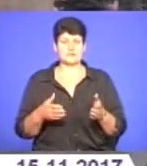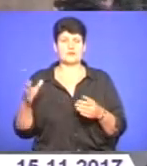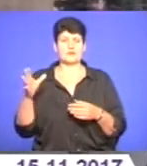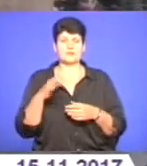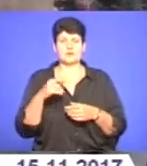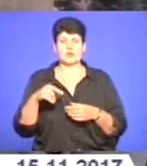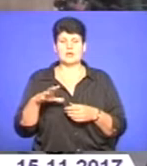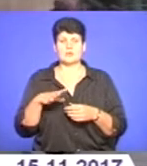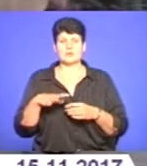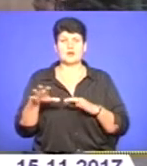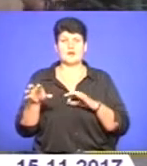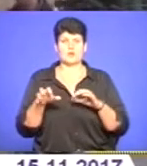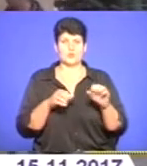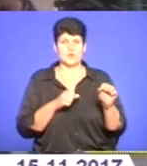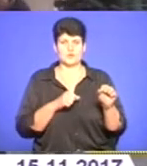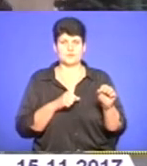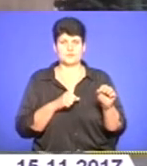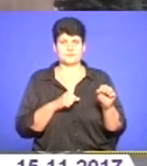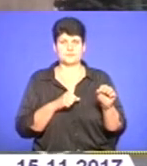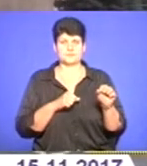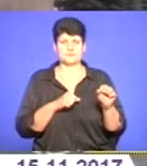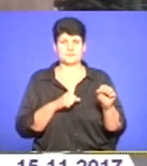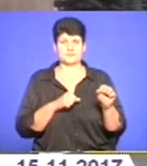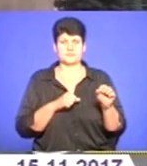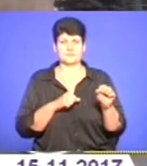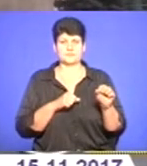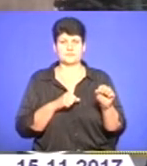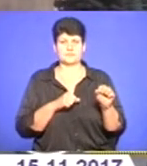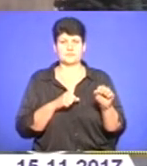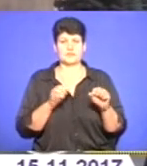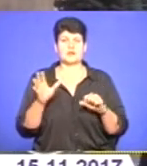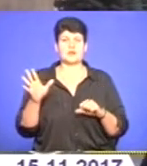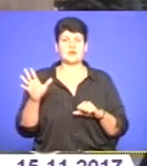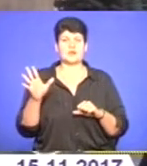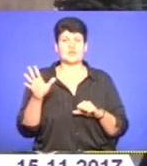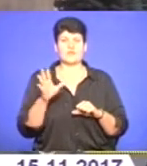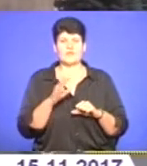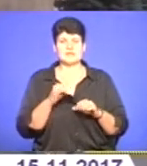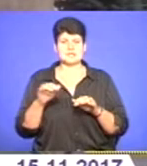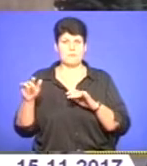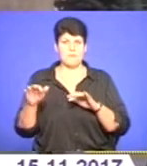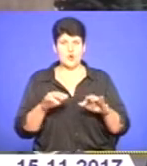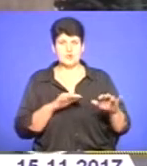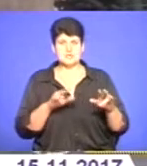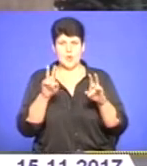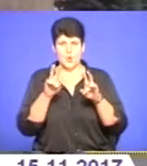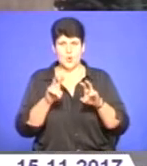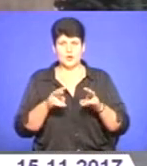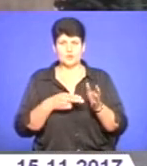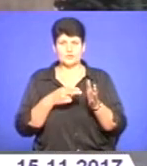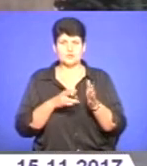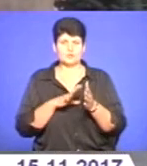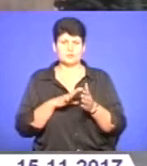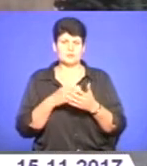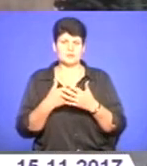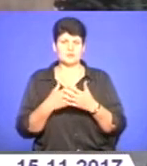було евакуйовано і весь процес огляду вокзалу термав приблизно